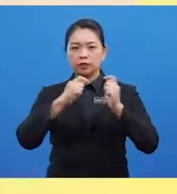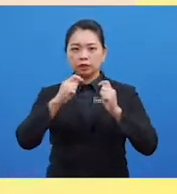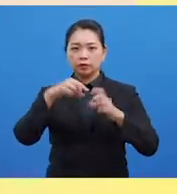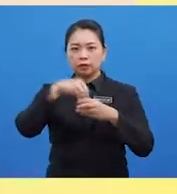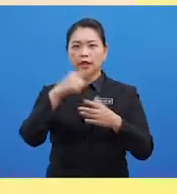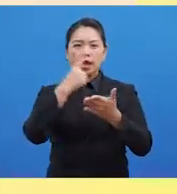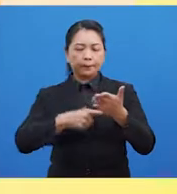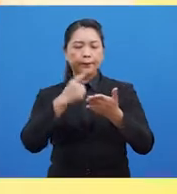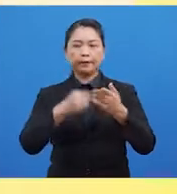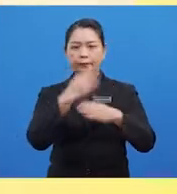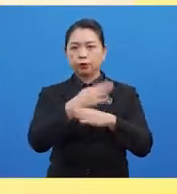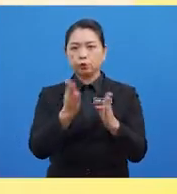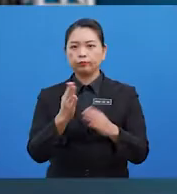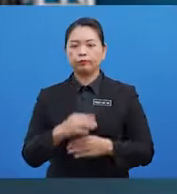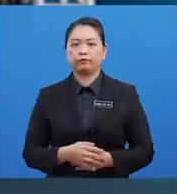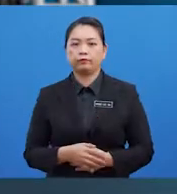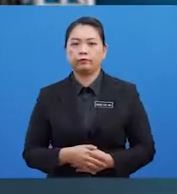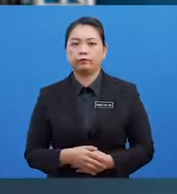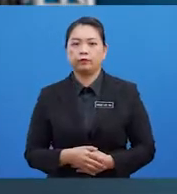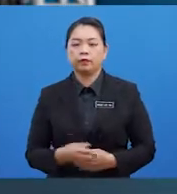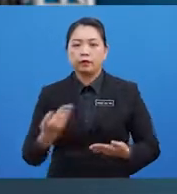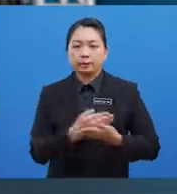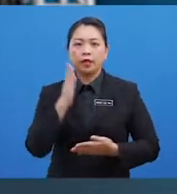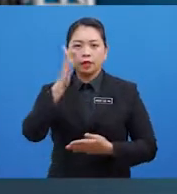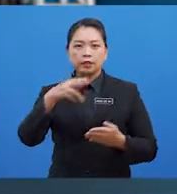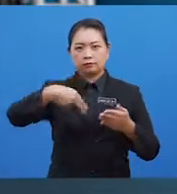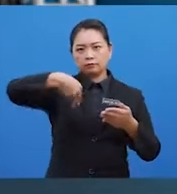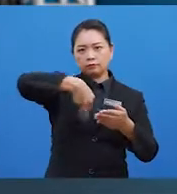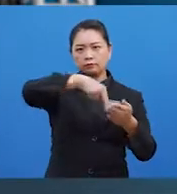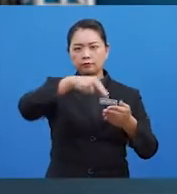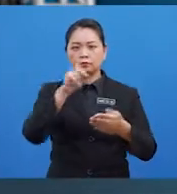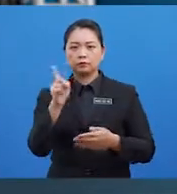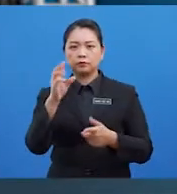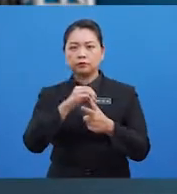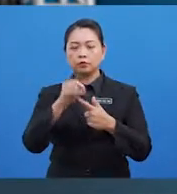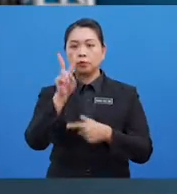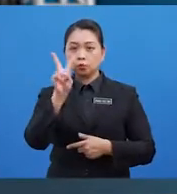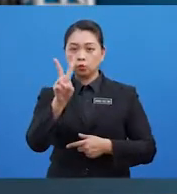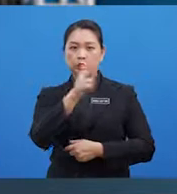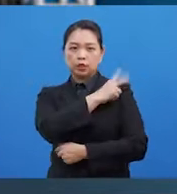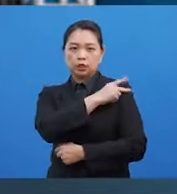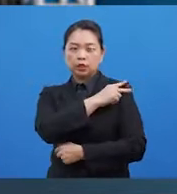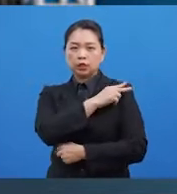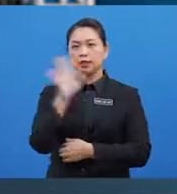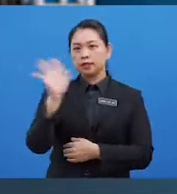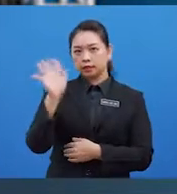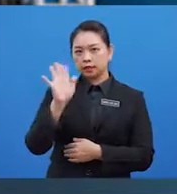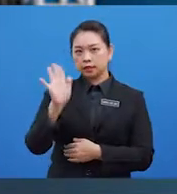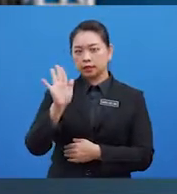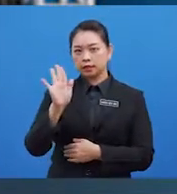Dalam Apa Bentuk Sekalipun Bayi Akan Menendang Satu Atau Kedua Dua Kakinya Melambai Tangan